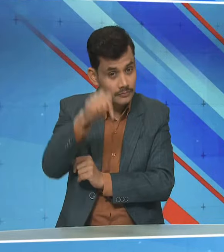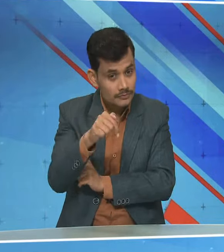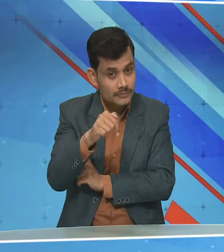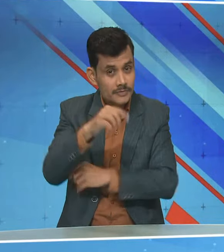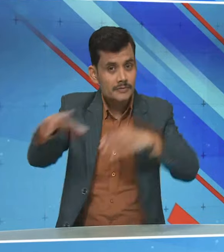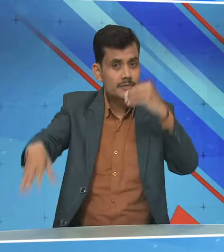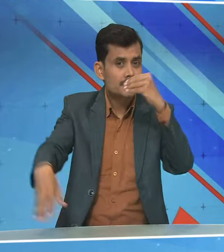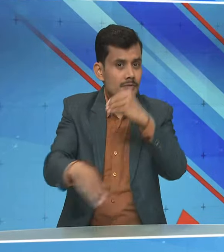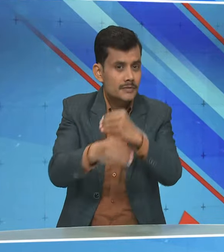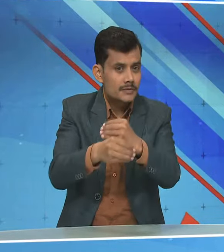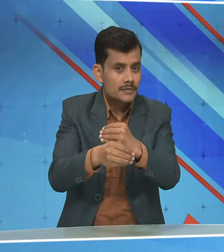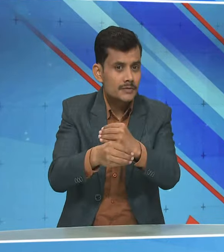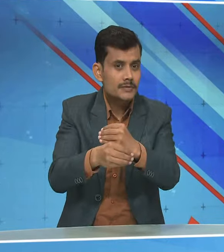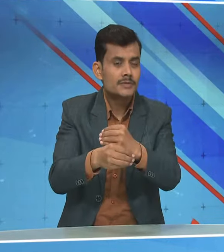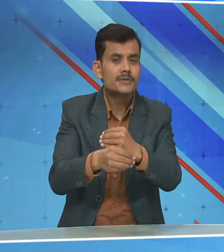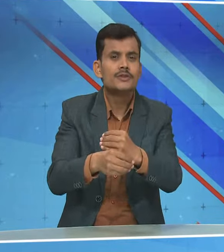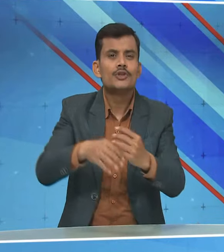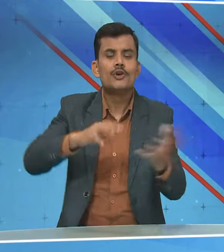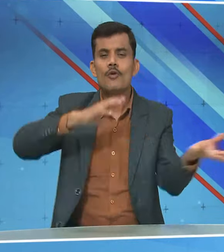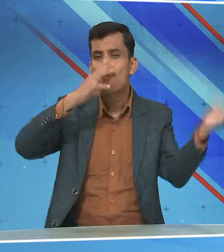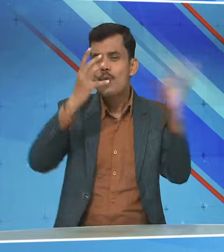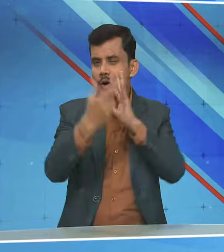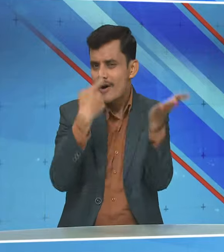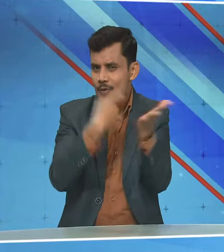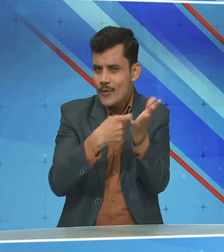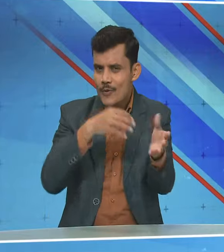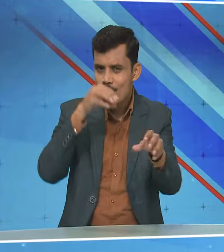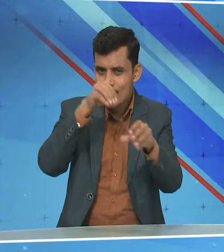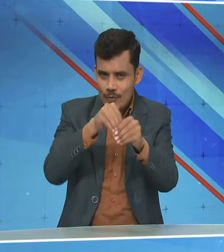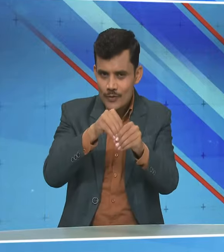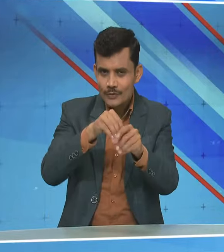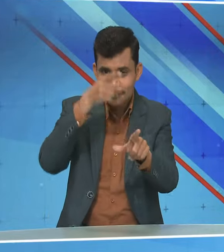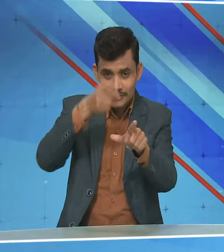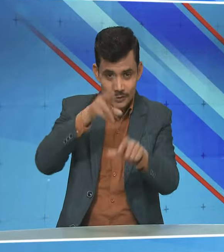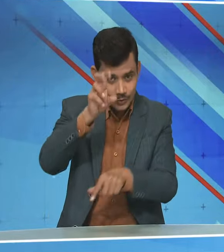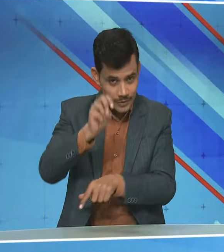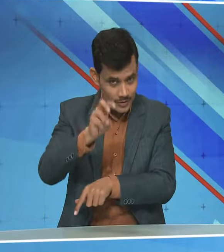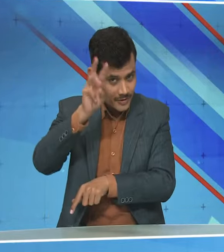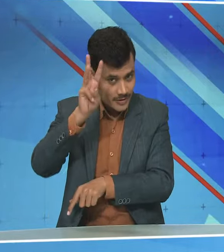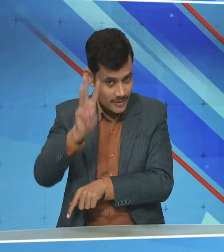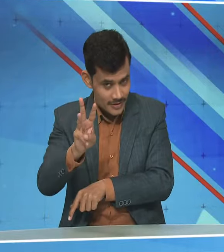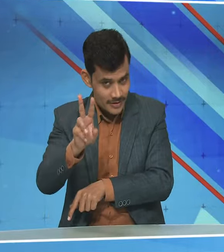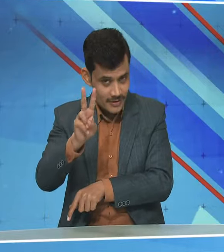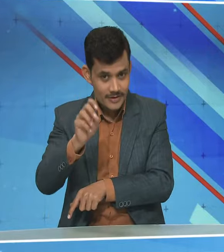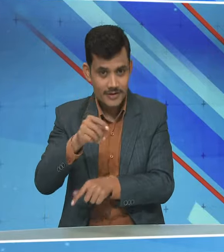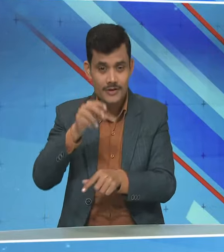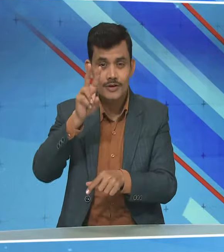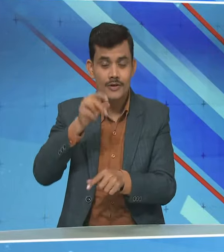Fastие was